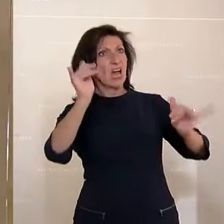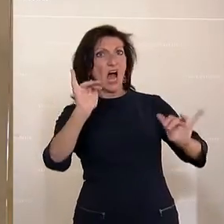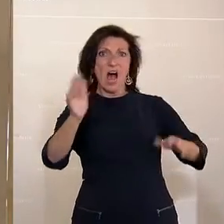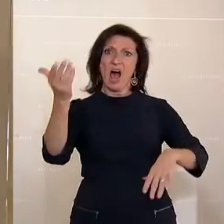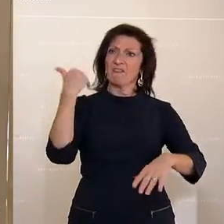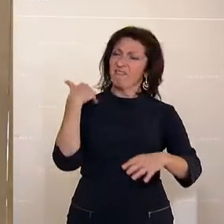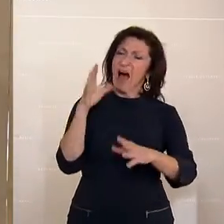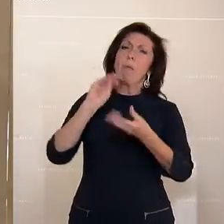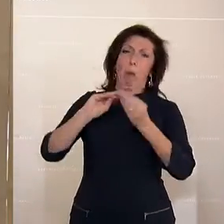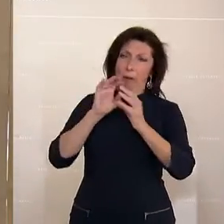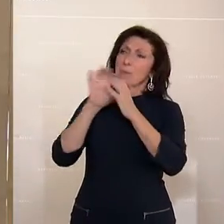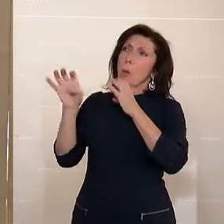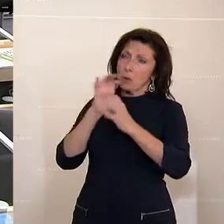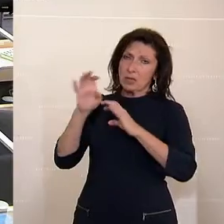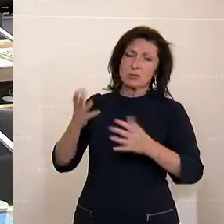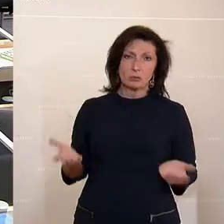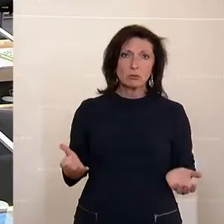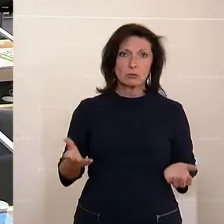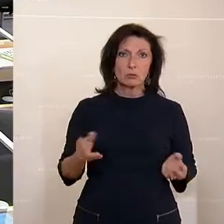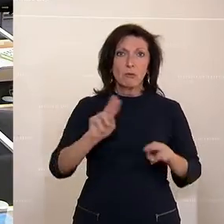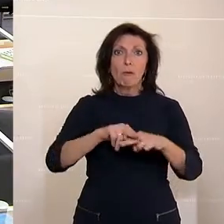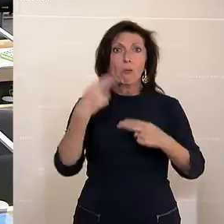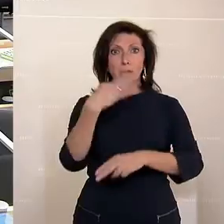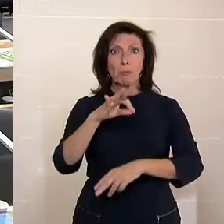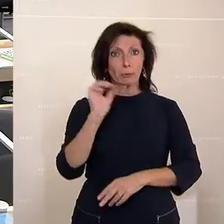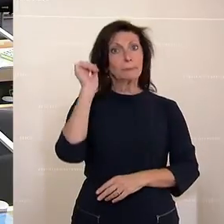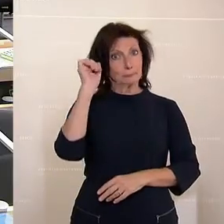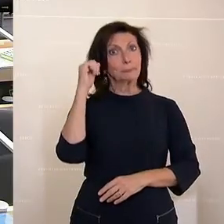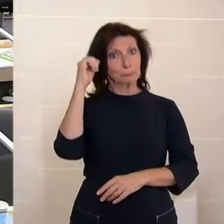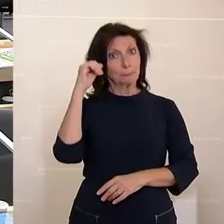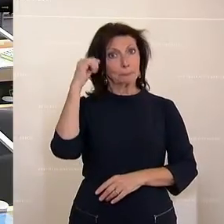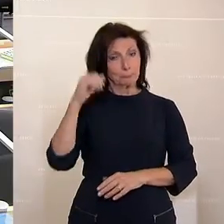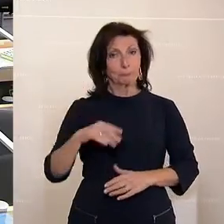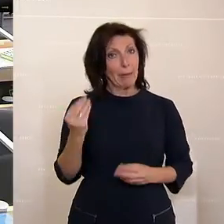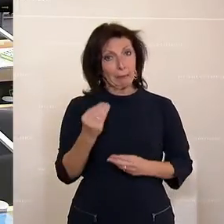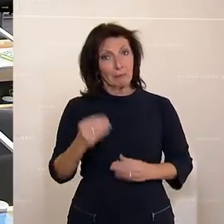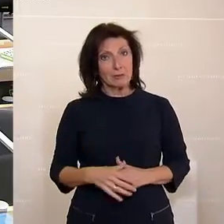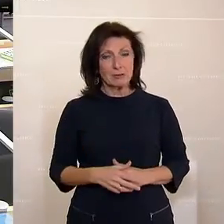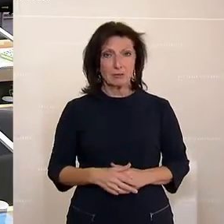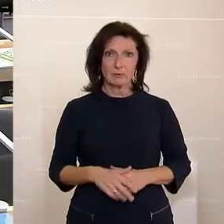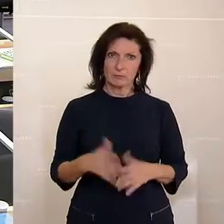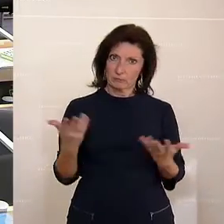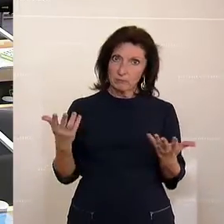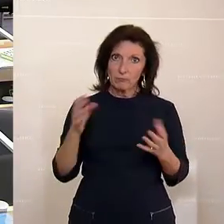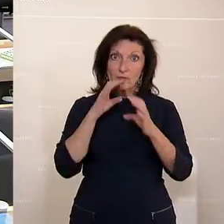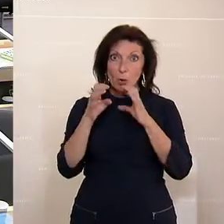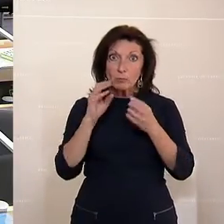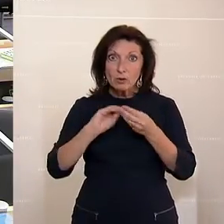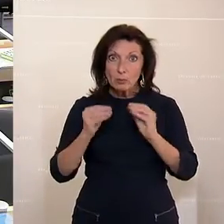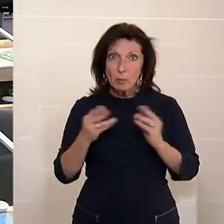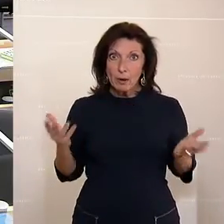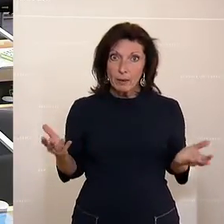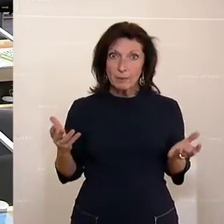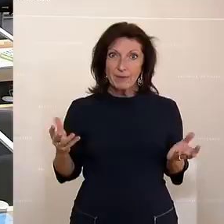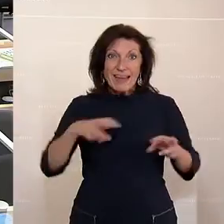Kommunikationsproblem. Und der Bundeskanzler nickt ein bisschen dazu. Ja, das Kommunikationsproblem, die